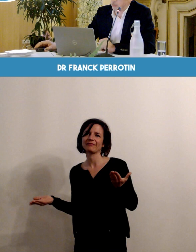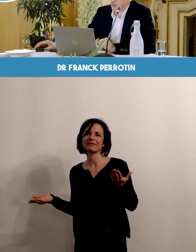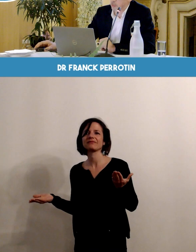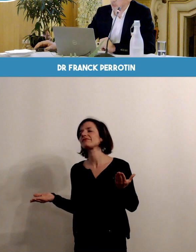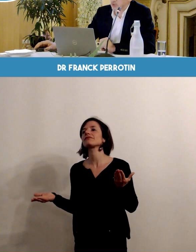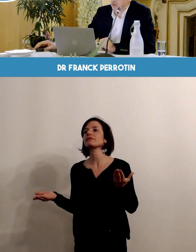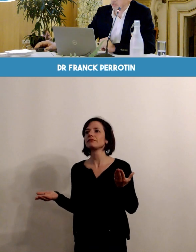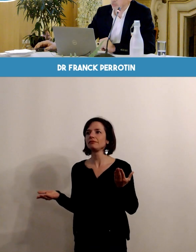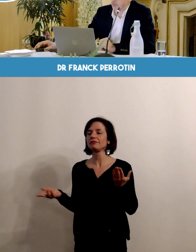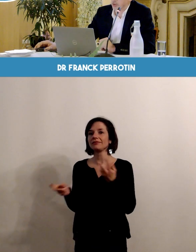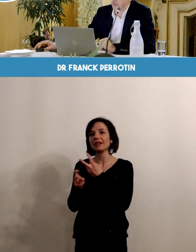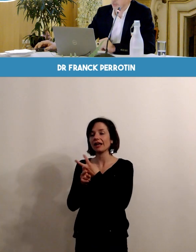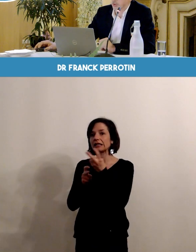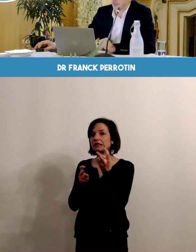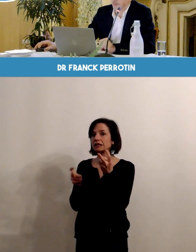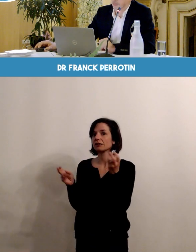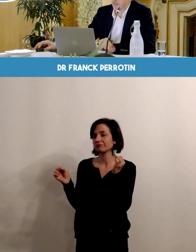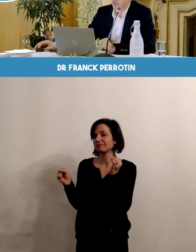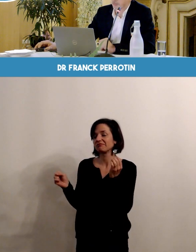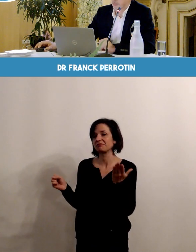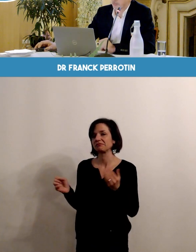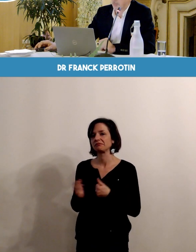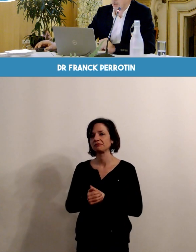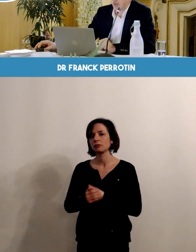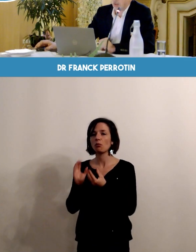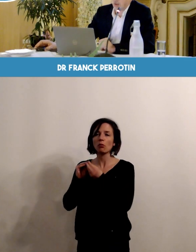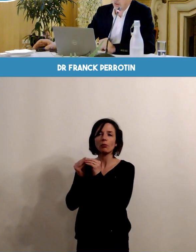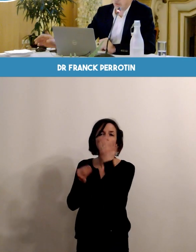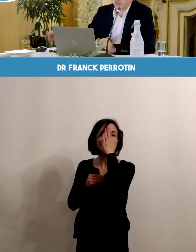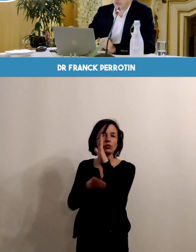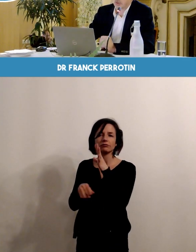grossesse et qui peut apporter à plus de risques et plus de pathologies